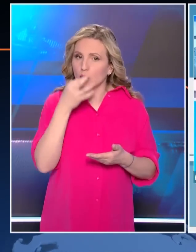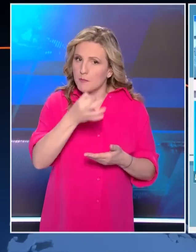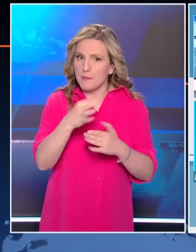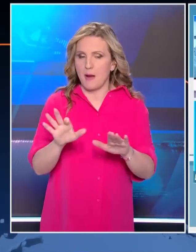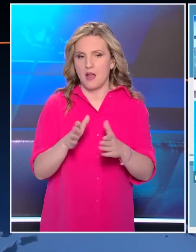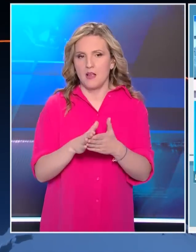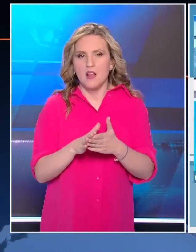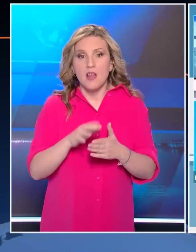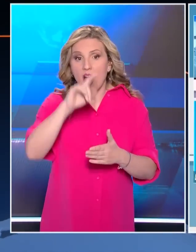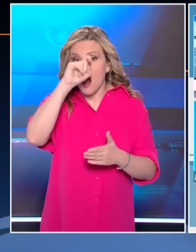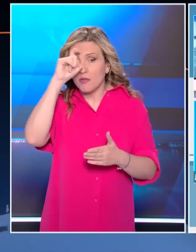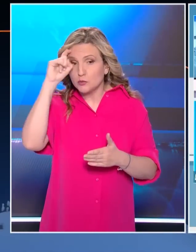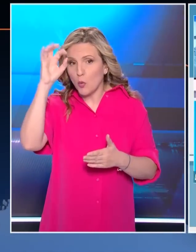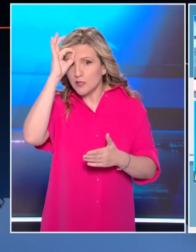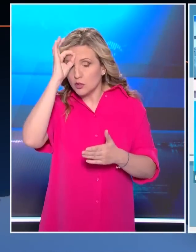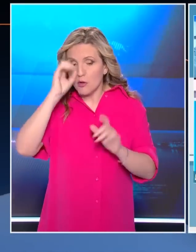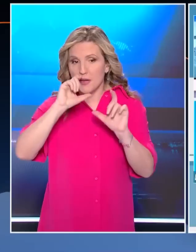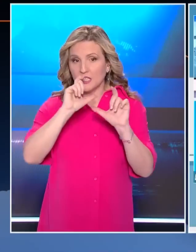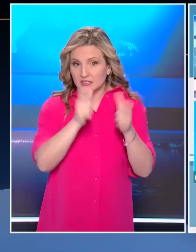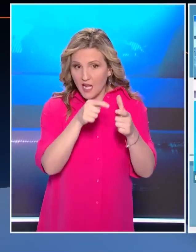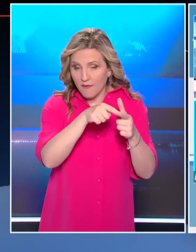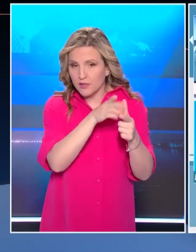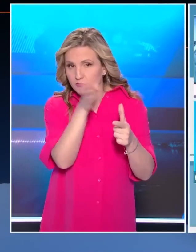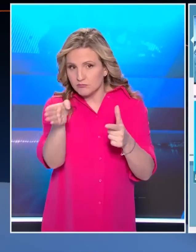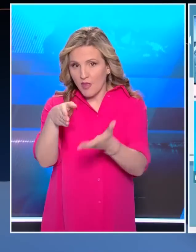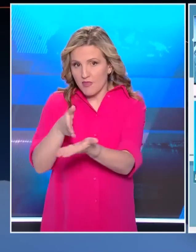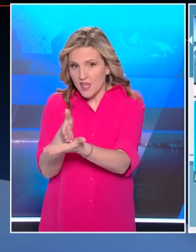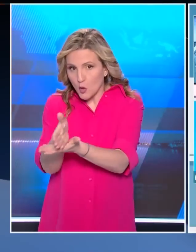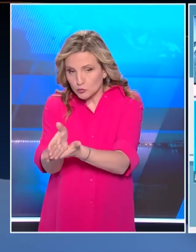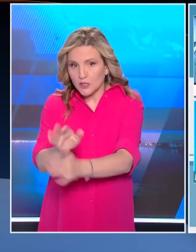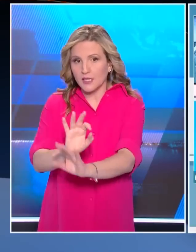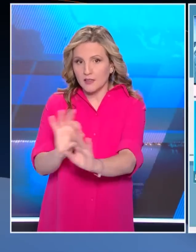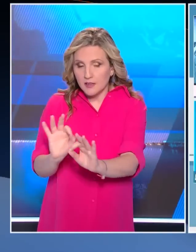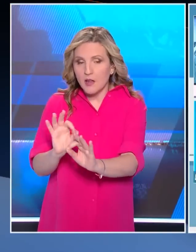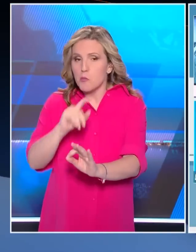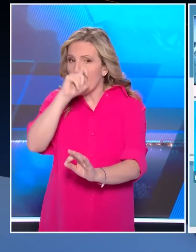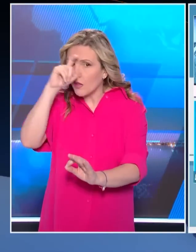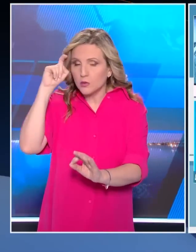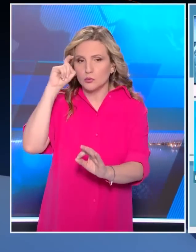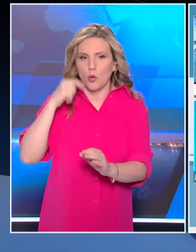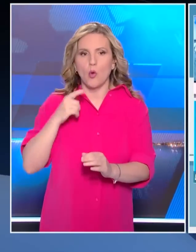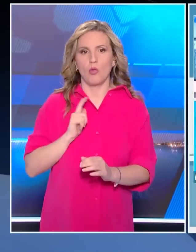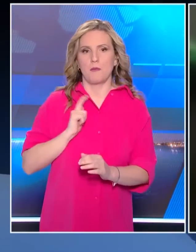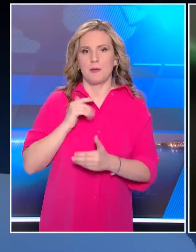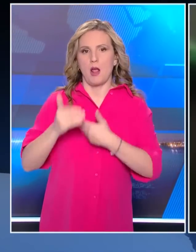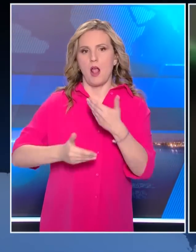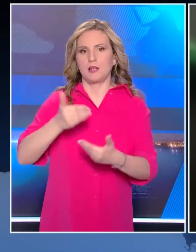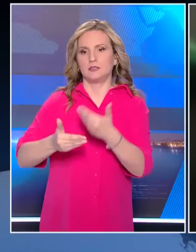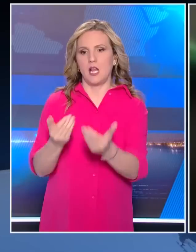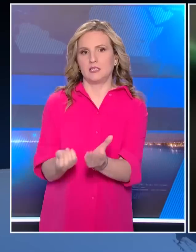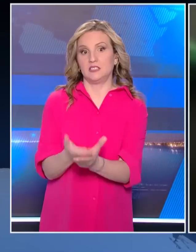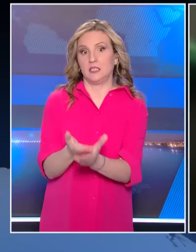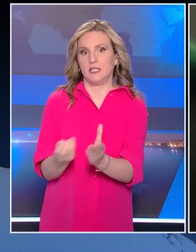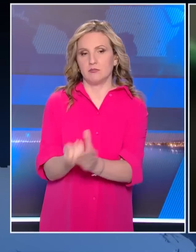να συλλάβει η αστυνομία κάποιον να τον οδηγεί στη δικαιοσύνη και να δες την υπόθεση. Εγώ θα περιμένω την εξέλιξη. Σύμφωνα